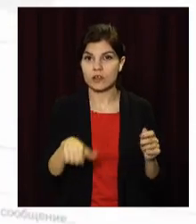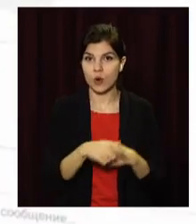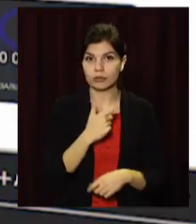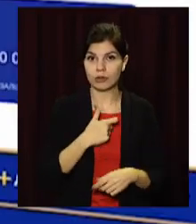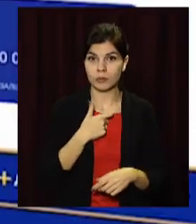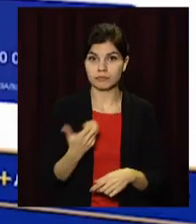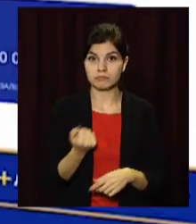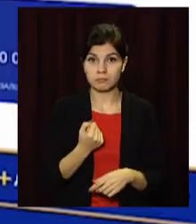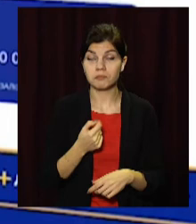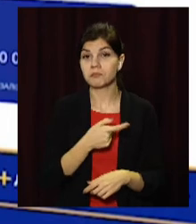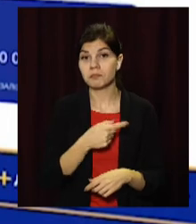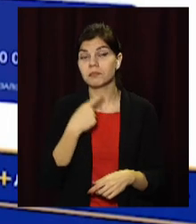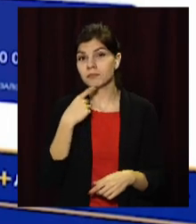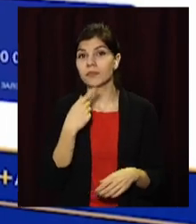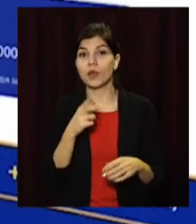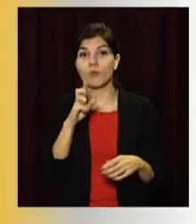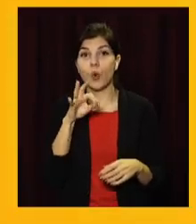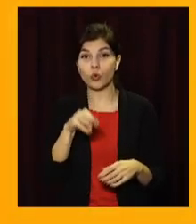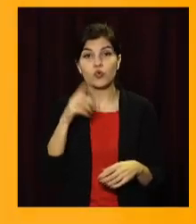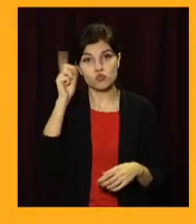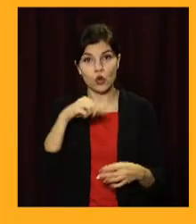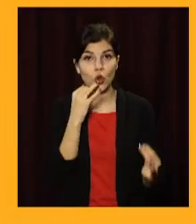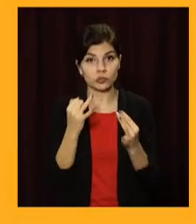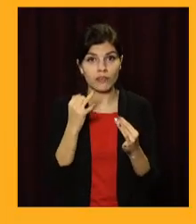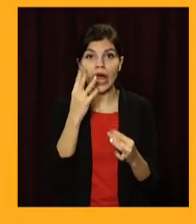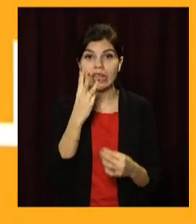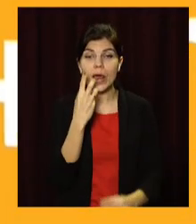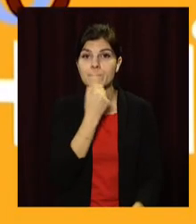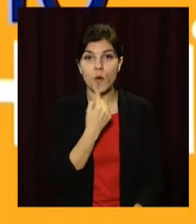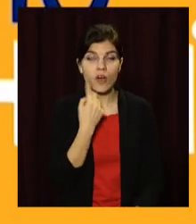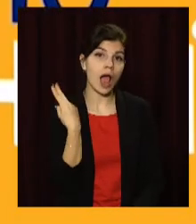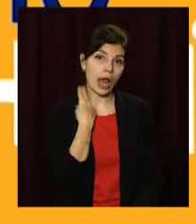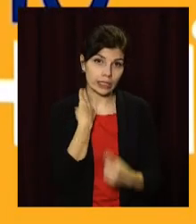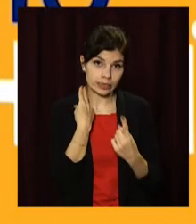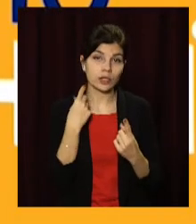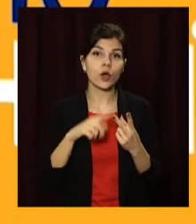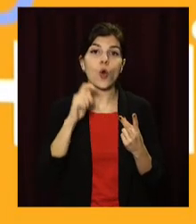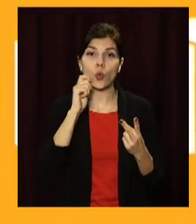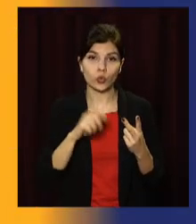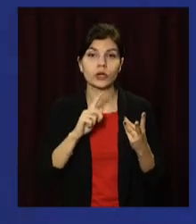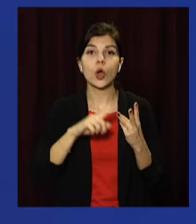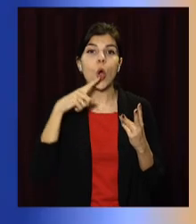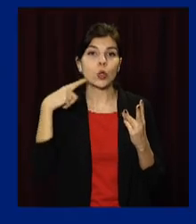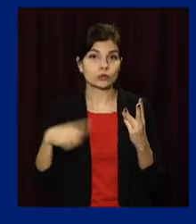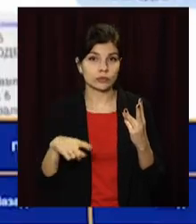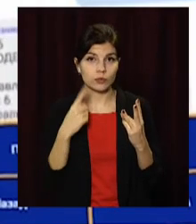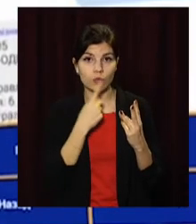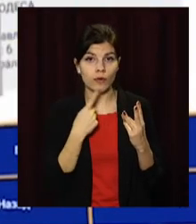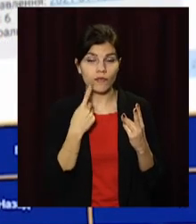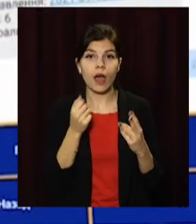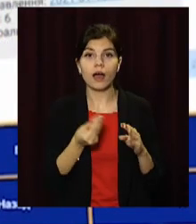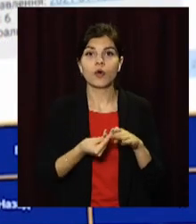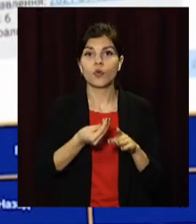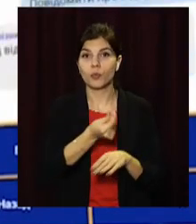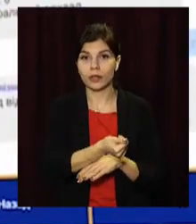У прислужбі перевізника кажуть, бот вміє розмовляти трьома мовами – англійською, українською та російською. А оплату